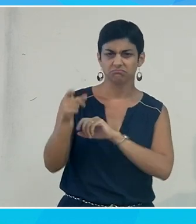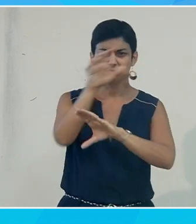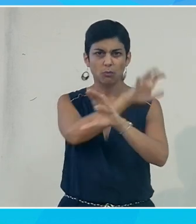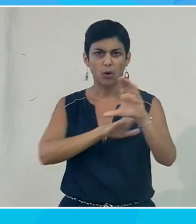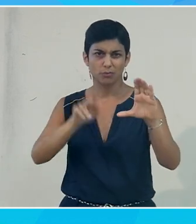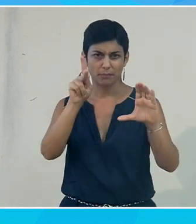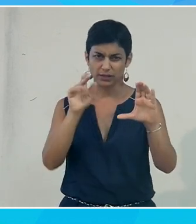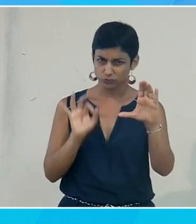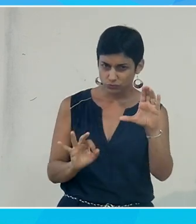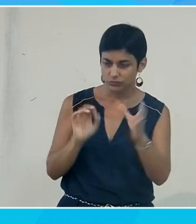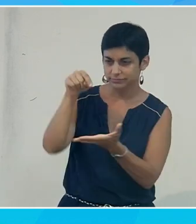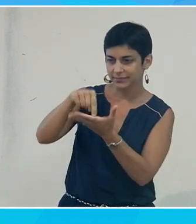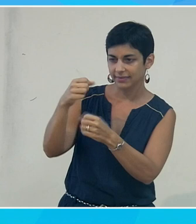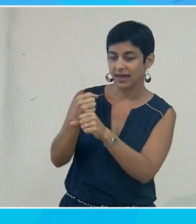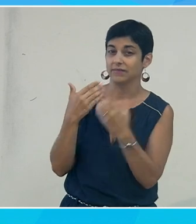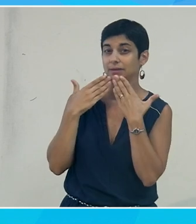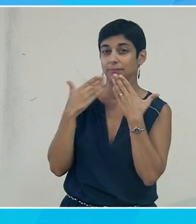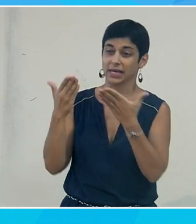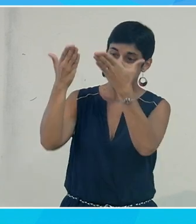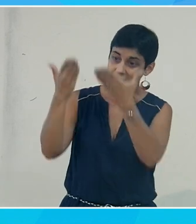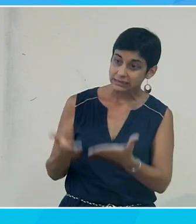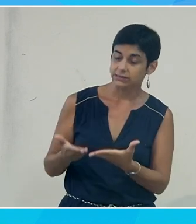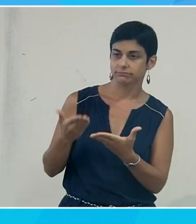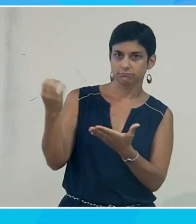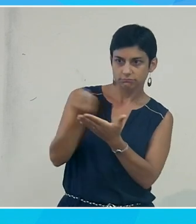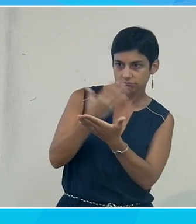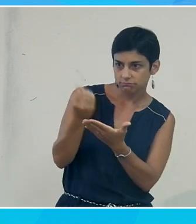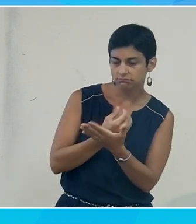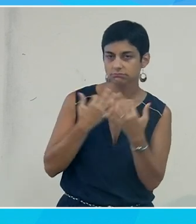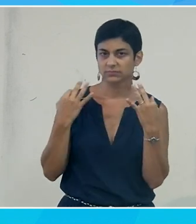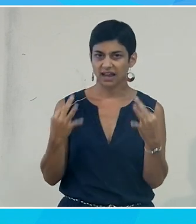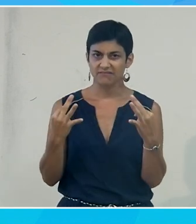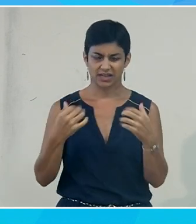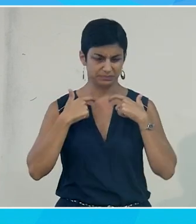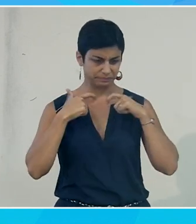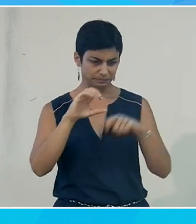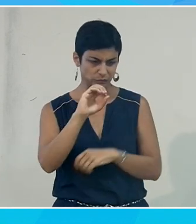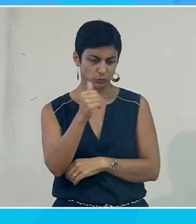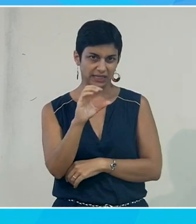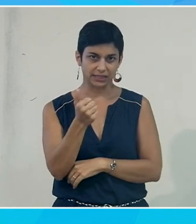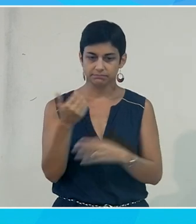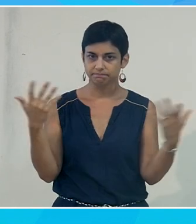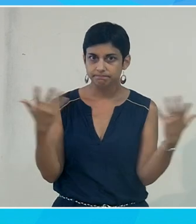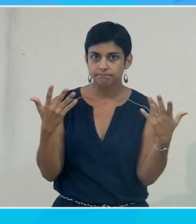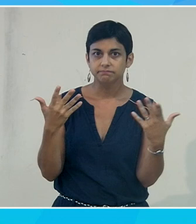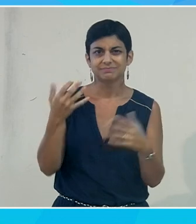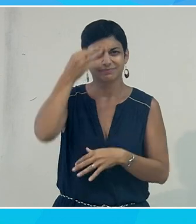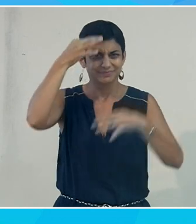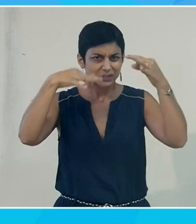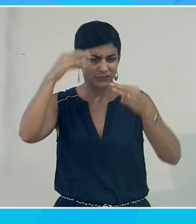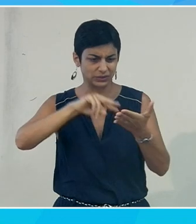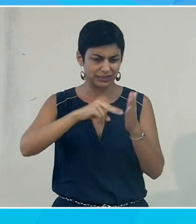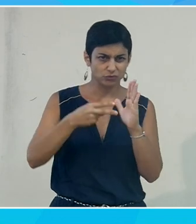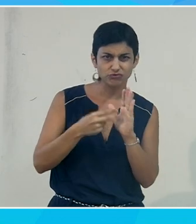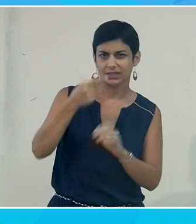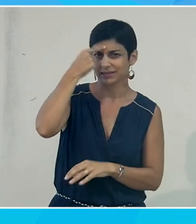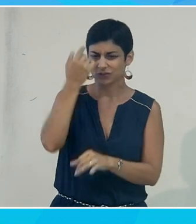parisienne. Et merci à toi de nous éclairer sur ce que veut dire accessibilité numérique, innovation technologique et intelligence